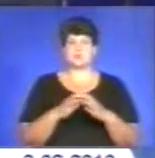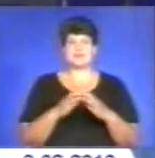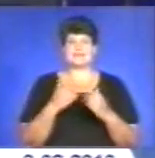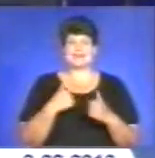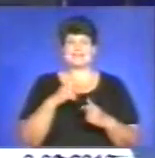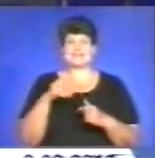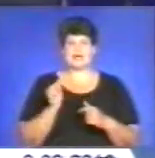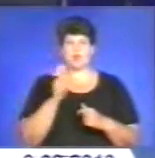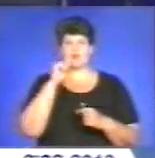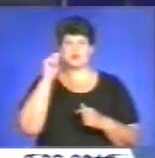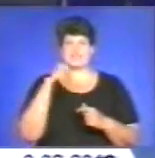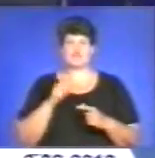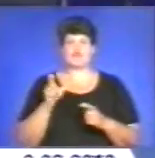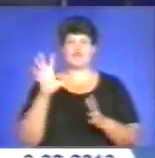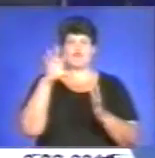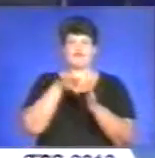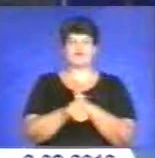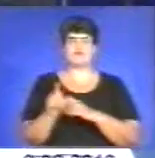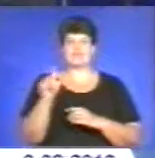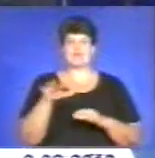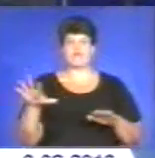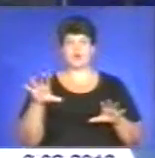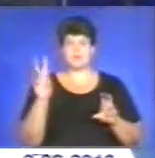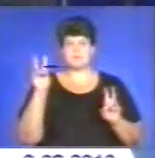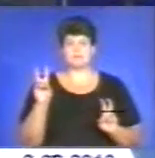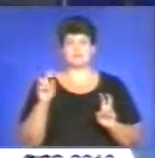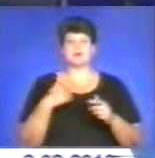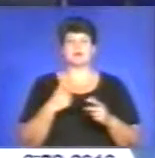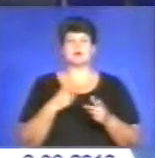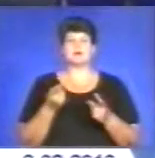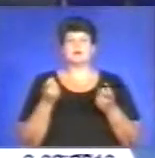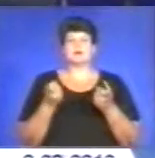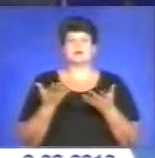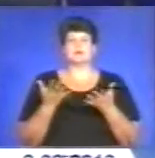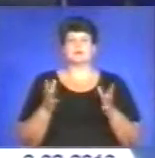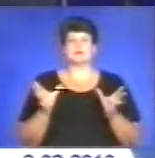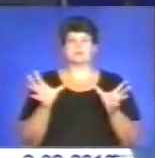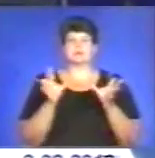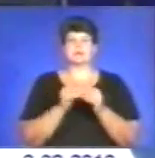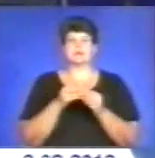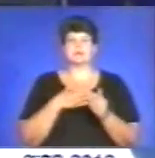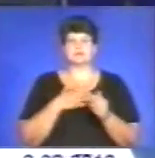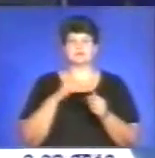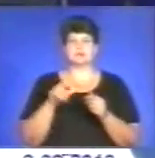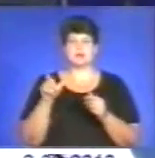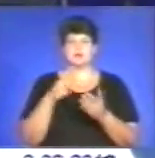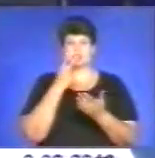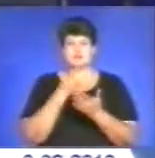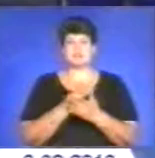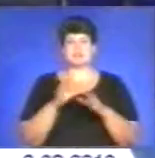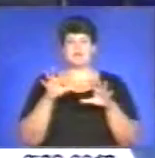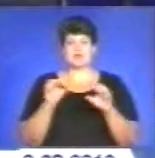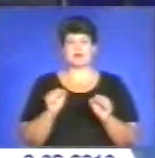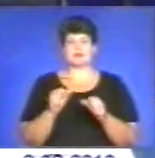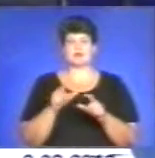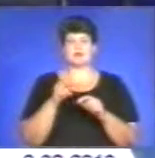Європі», яка покликана згуртувати наших громадян довкола євроінтеграції України і продемонструвати владі та країнам ЄС